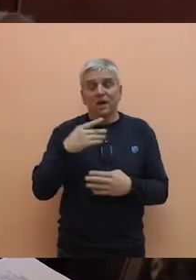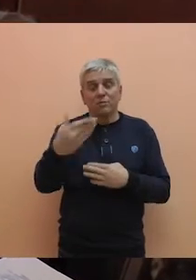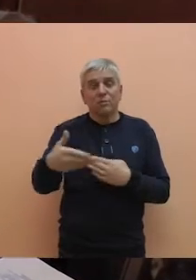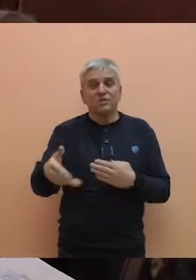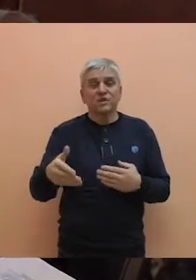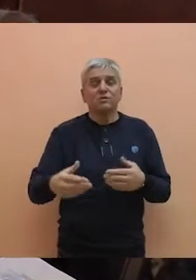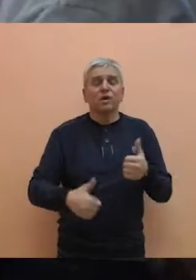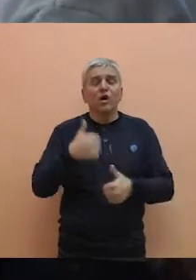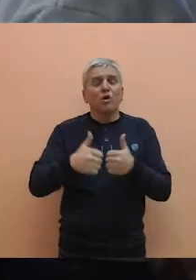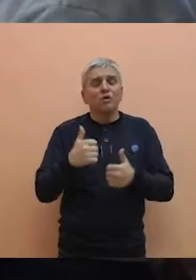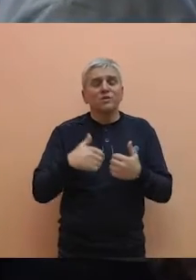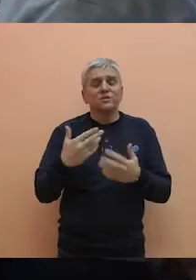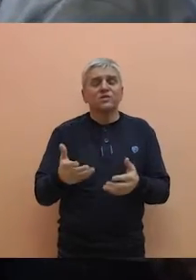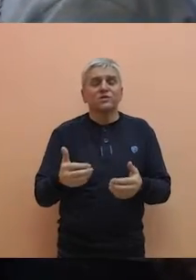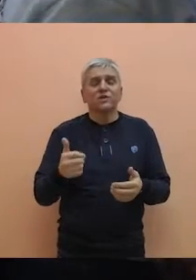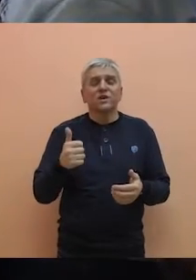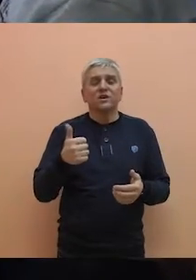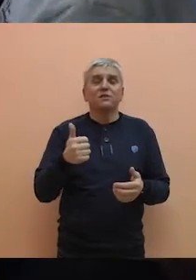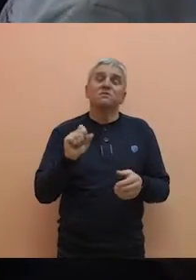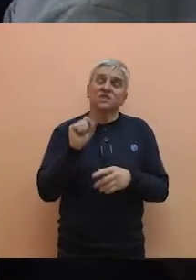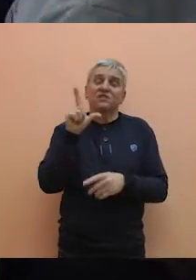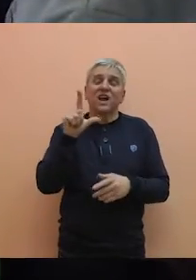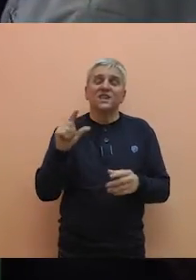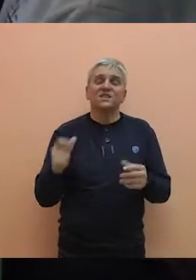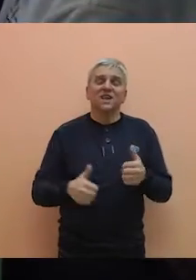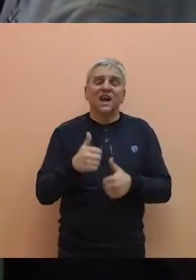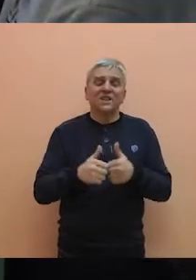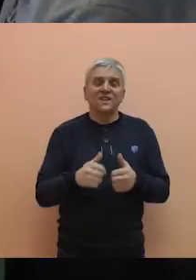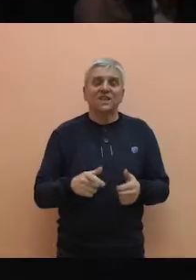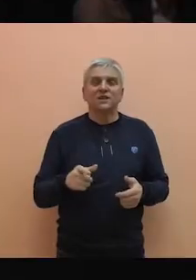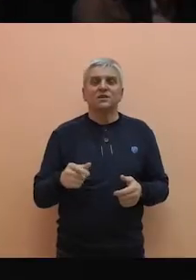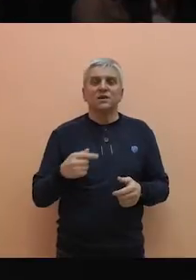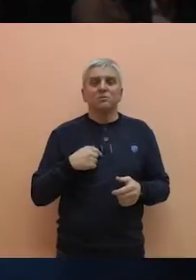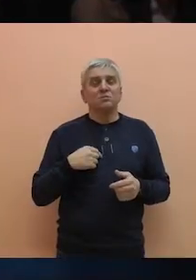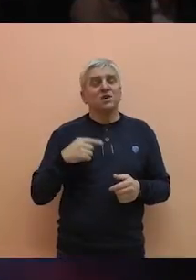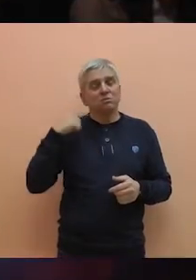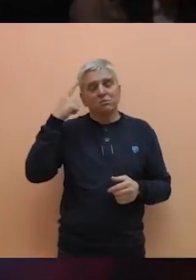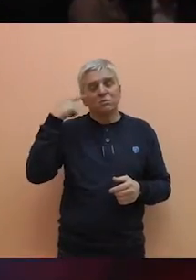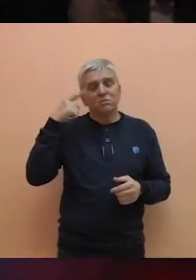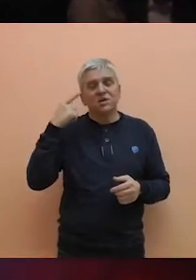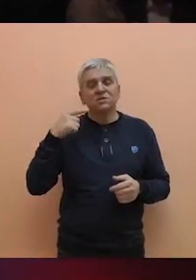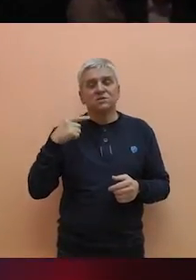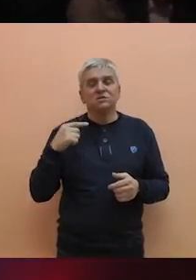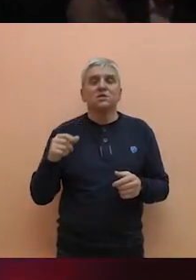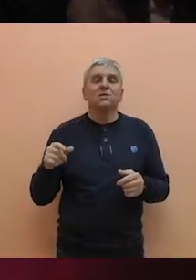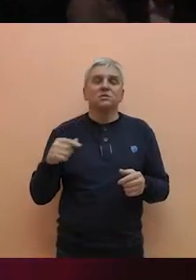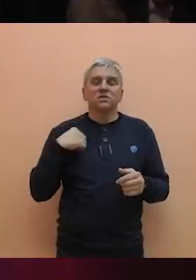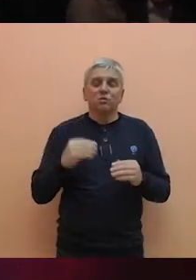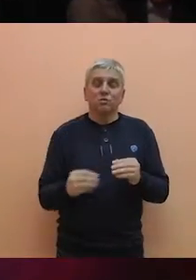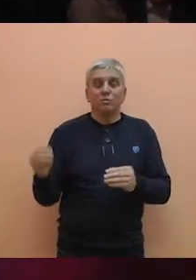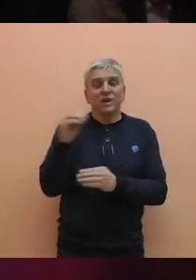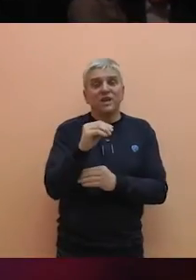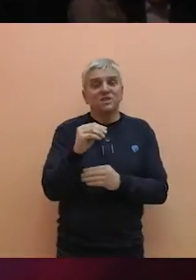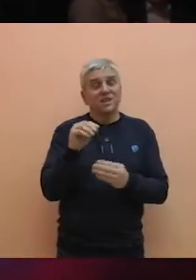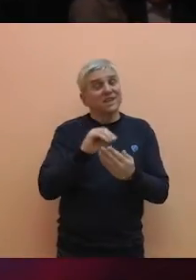opštinskoj izbornoj komisiji predao jednotrećinsku listu sa 12 kandidata. Mi se nadamo da ćemo sigurno preći cenzus,